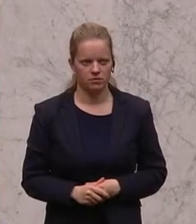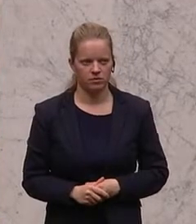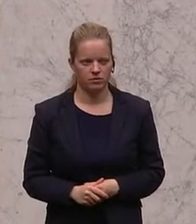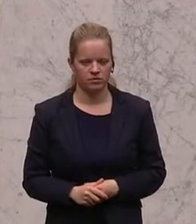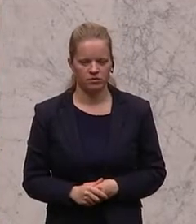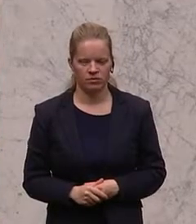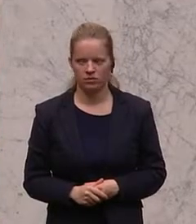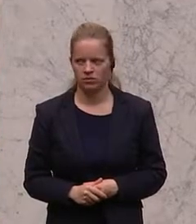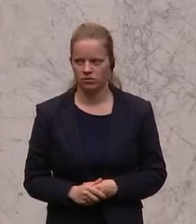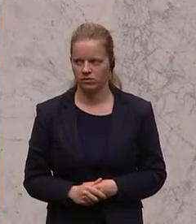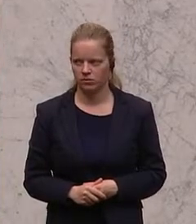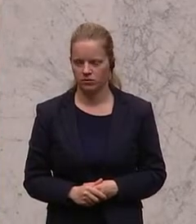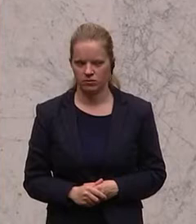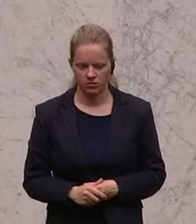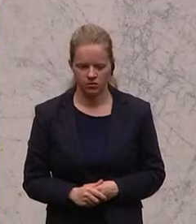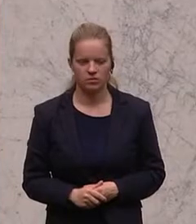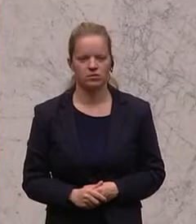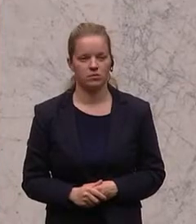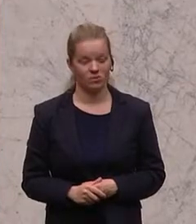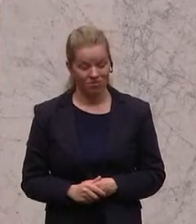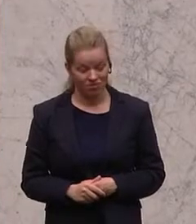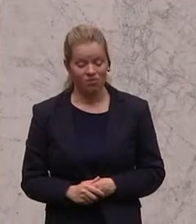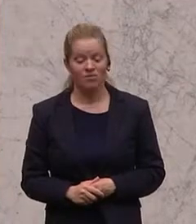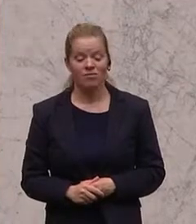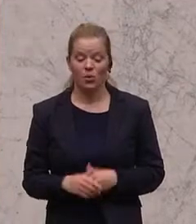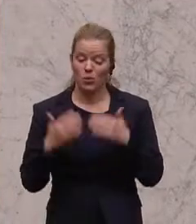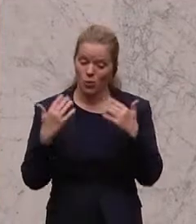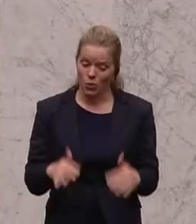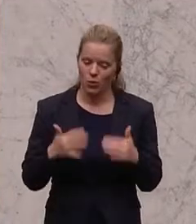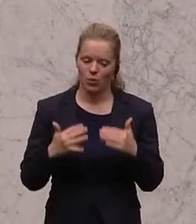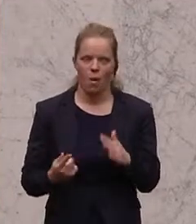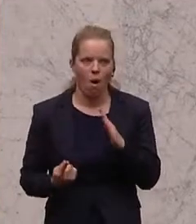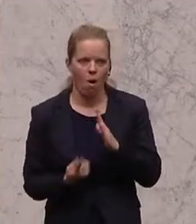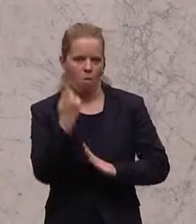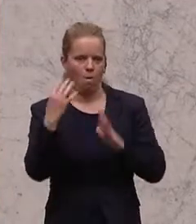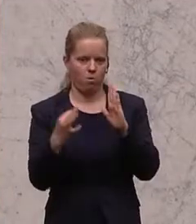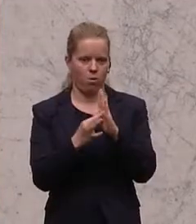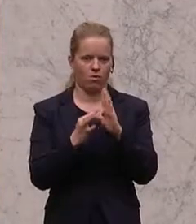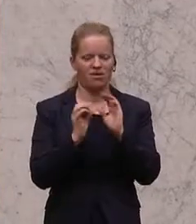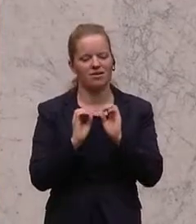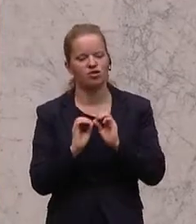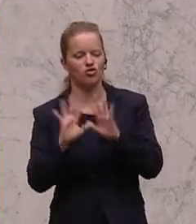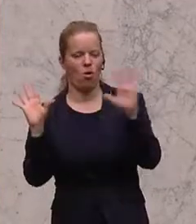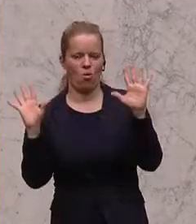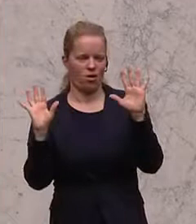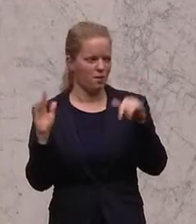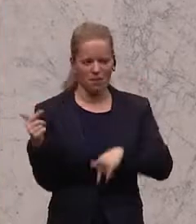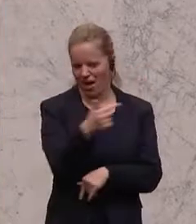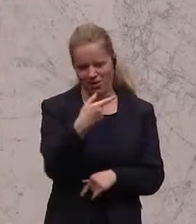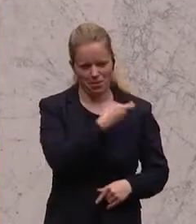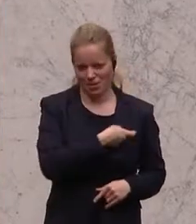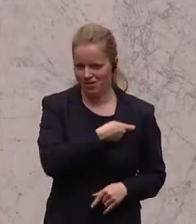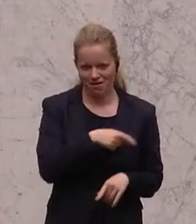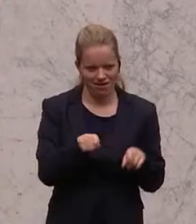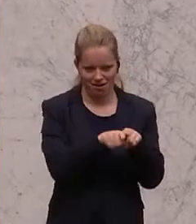Und der Höhepunkt der Inszenierung, da sind sich beide Parteien ja nicht schuldig geblieben, war für mich einerseits,